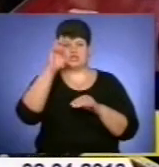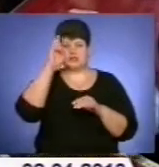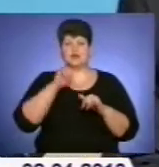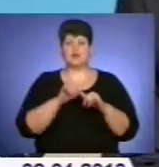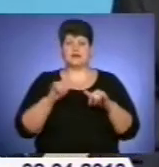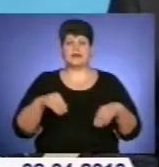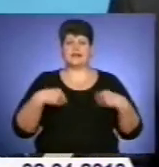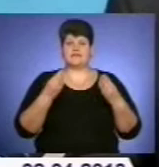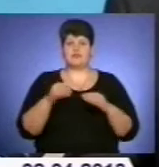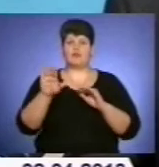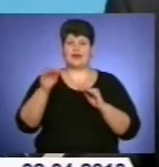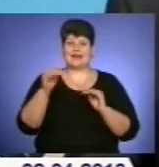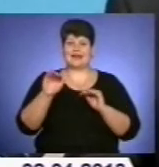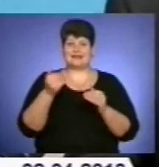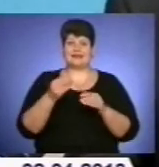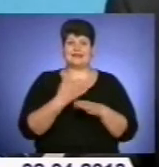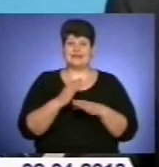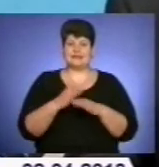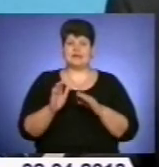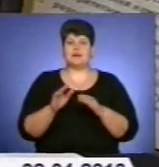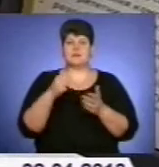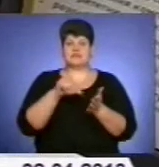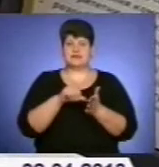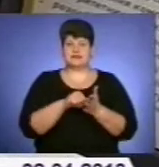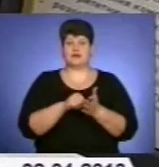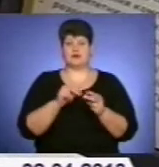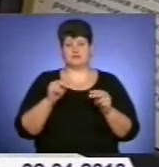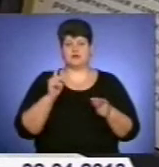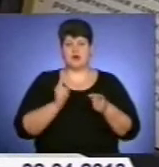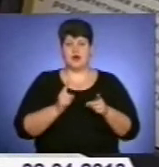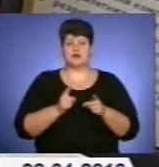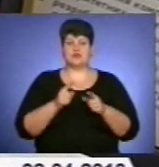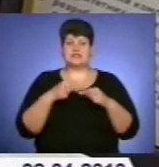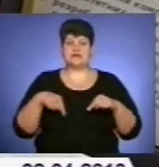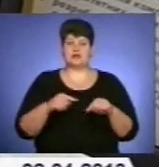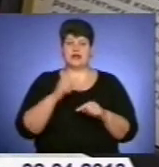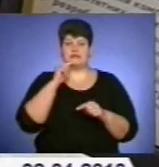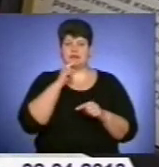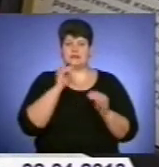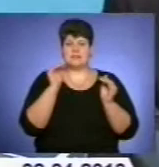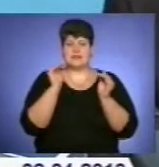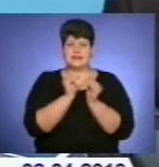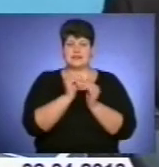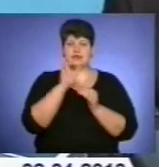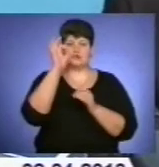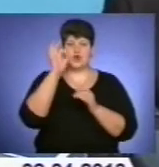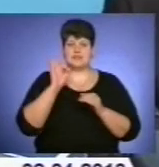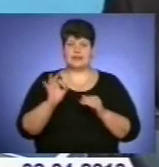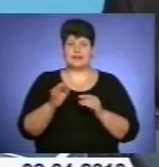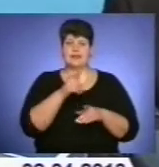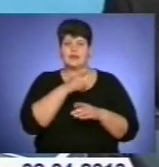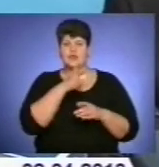який надаватиме кредити представникам реального сектора економіки під низькі відсотки і на тривалий термін. Маємо сьогодні